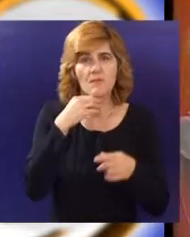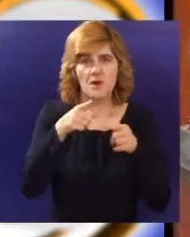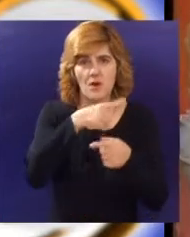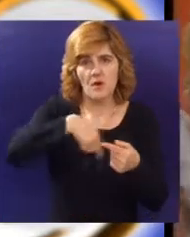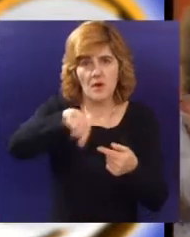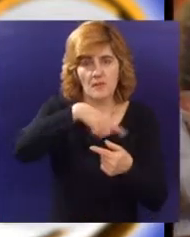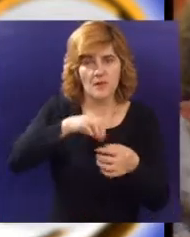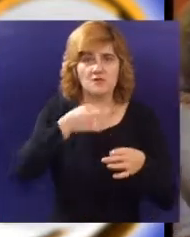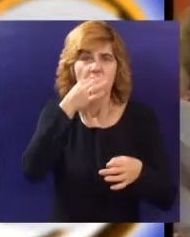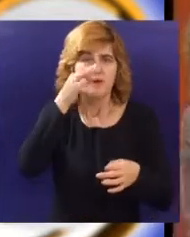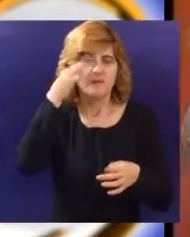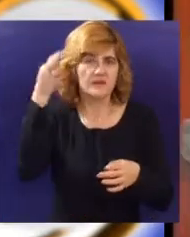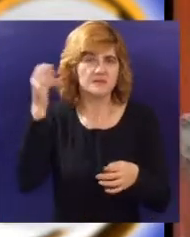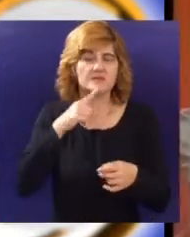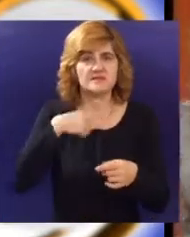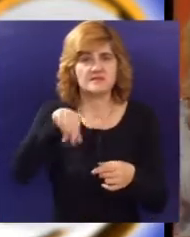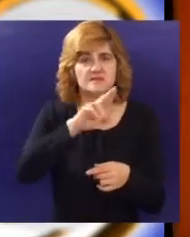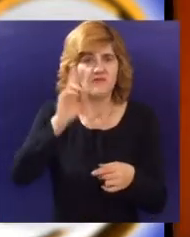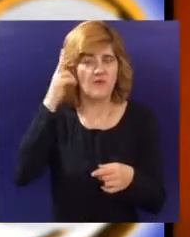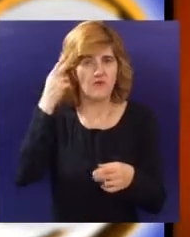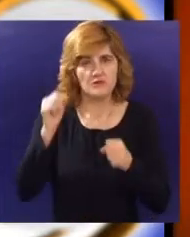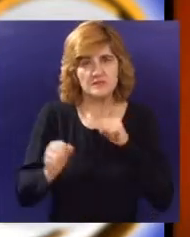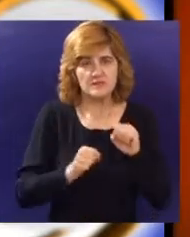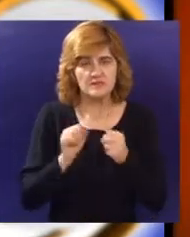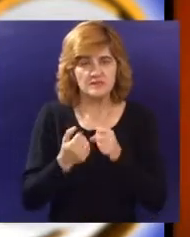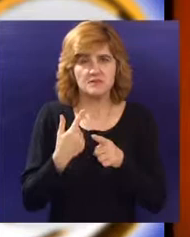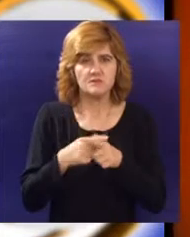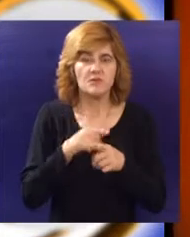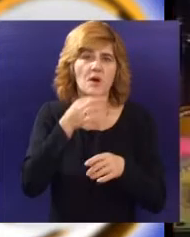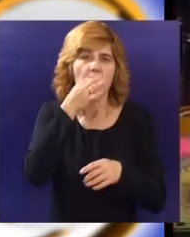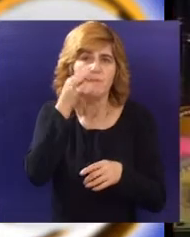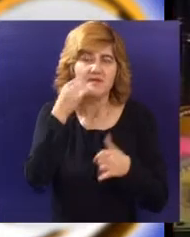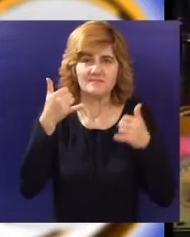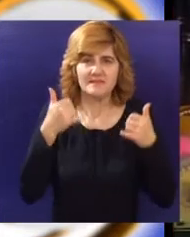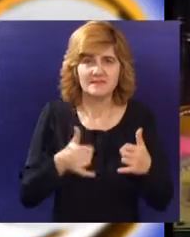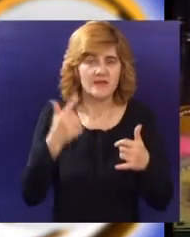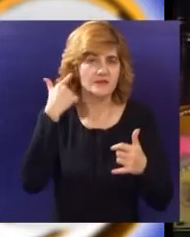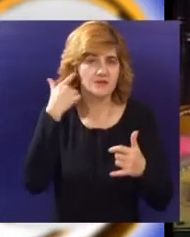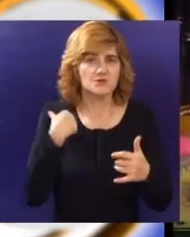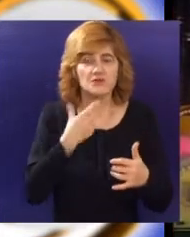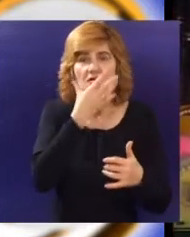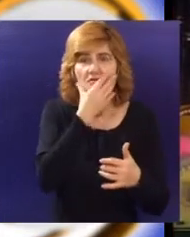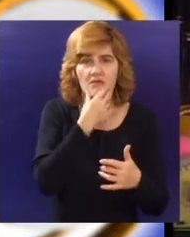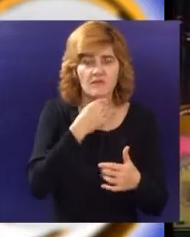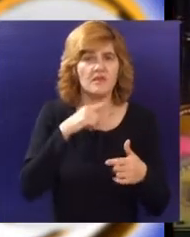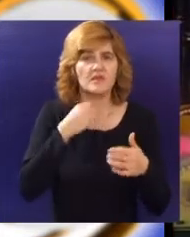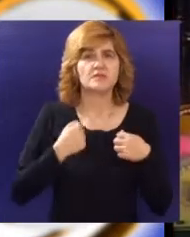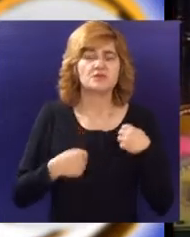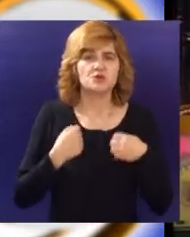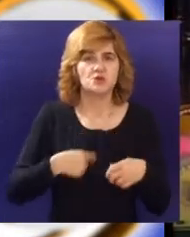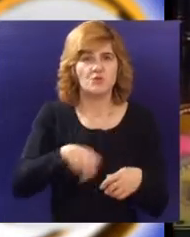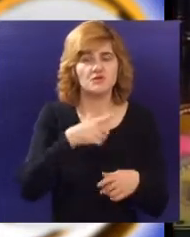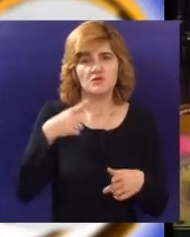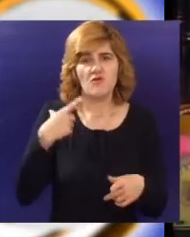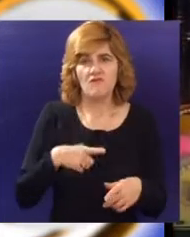albuma. Svi oni koji su odrasli uz hitove ove popularne grupe, čije se pesme i danas slušaju, a i mlađa subotička